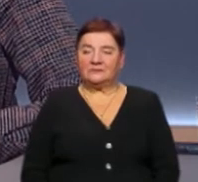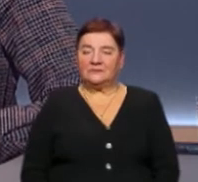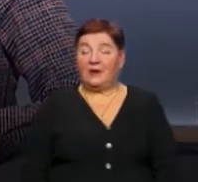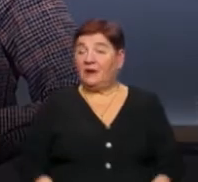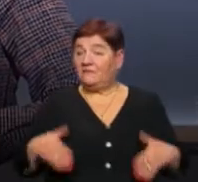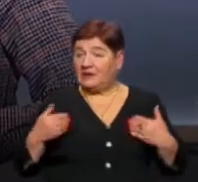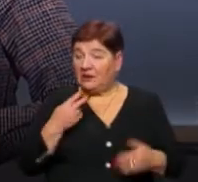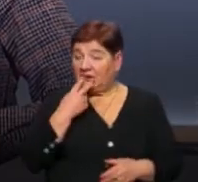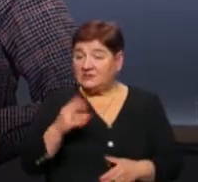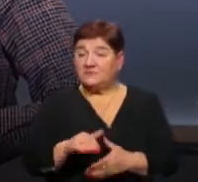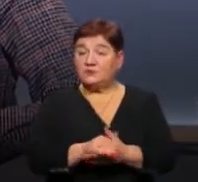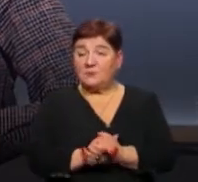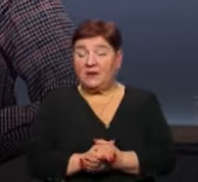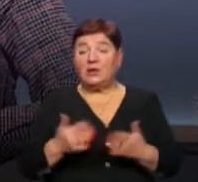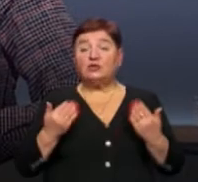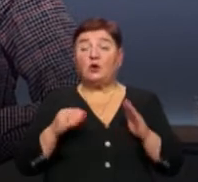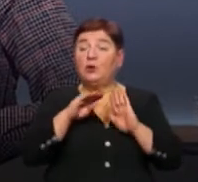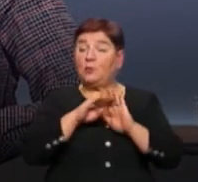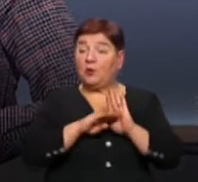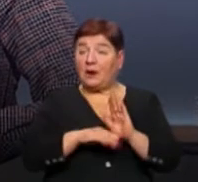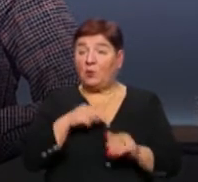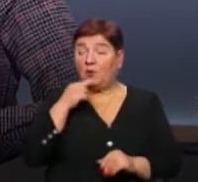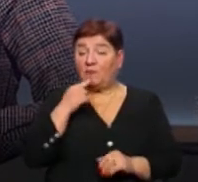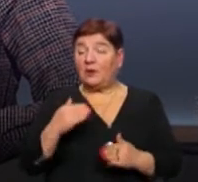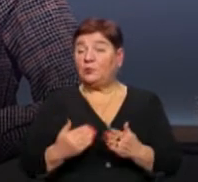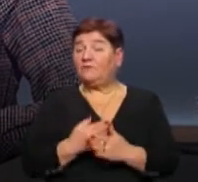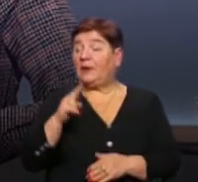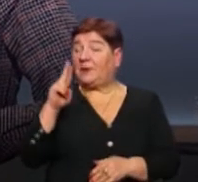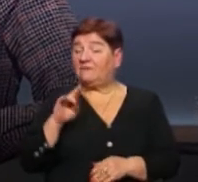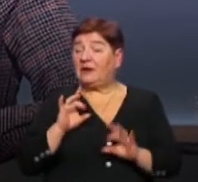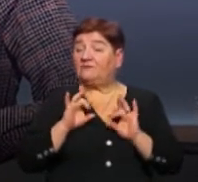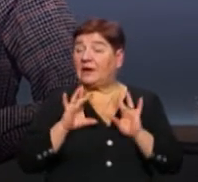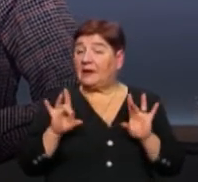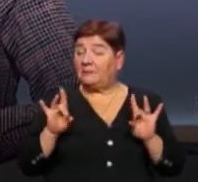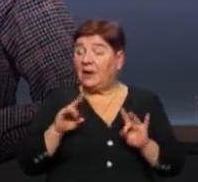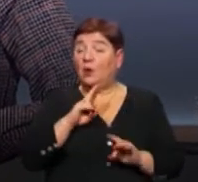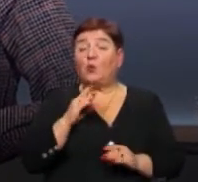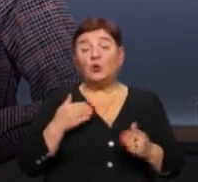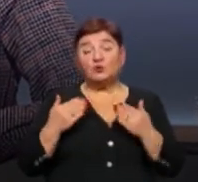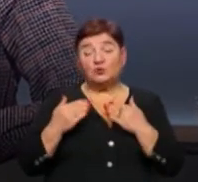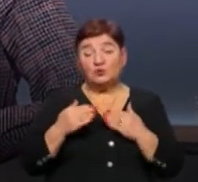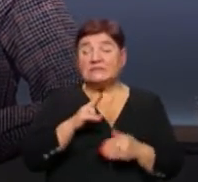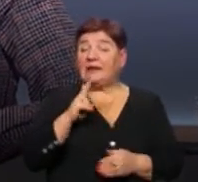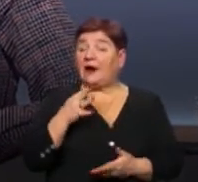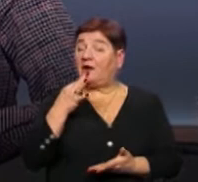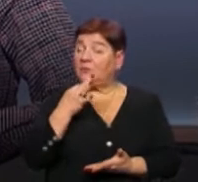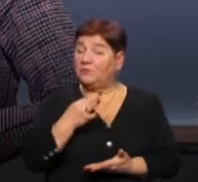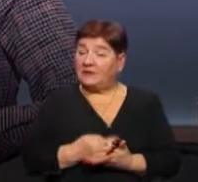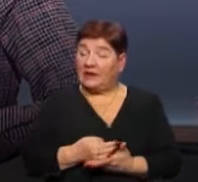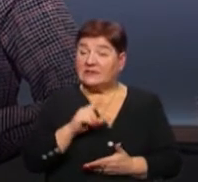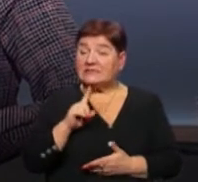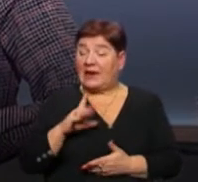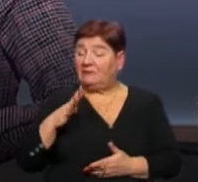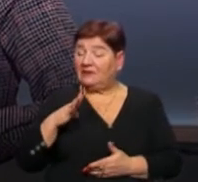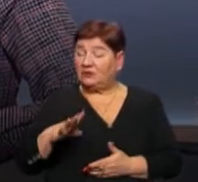Вітаю глядачів Суспільного. Сьогодні в програмі говоримо про нові правила в рекламі. Кого вони стосуються та яка відповідальність